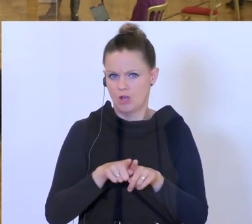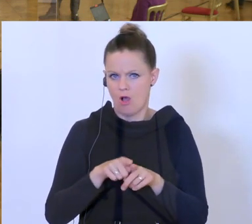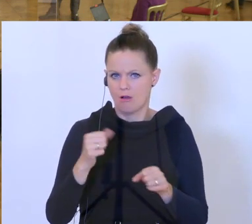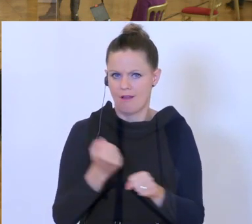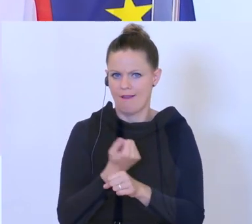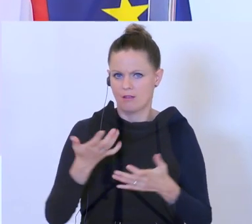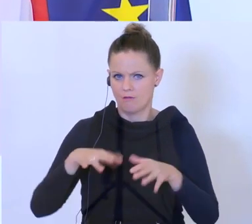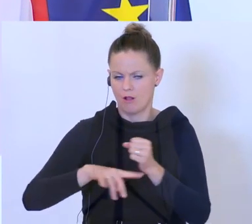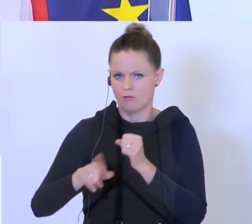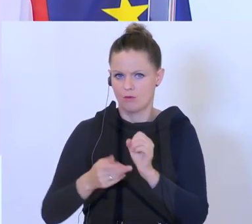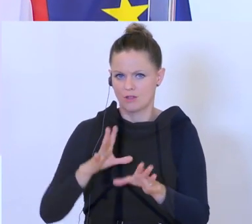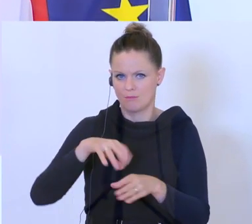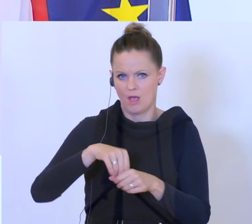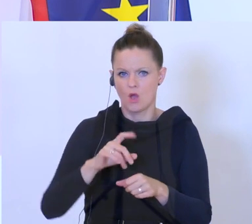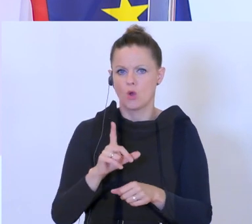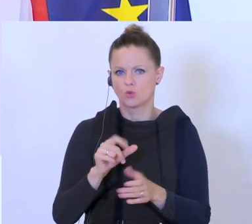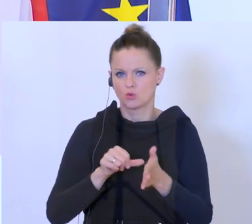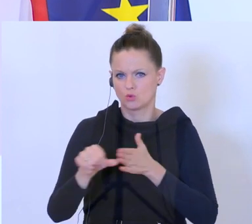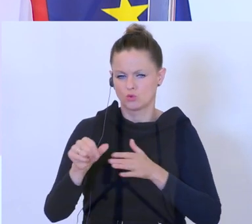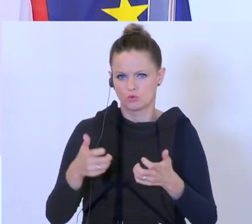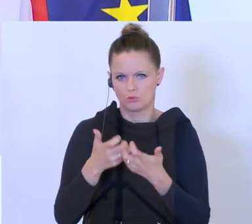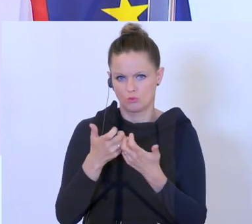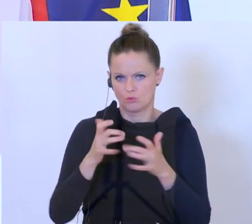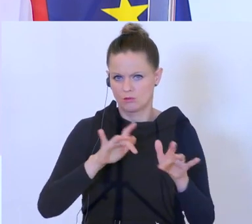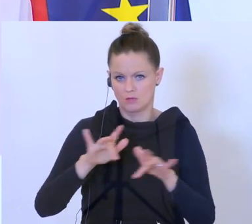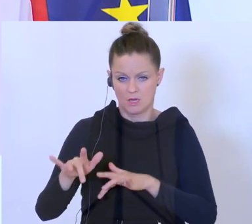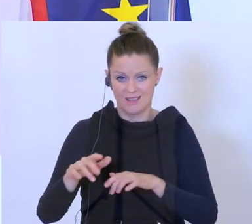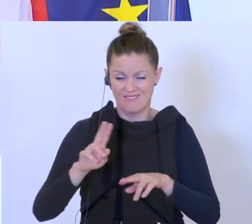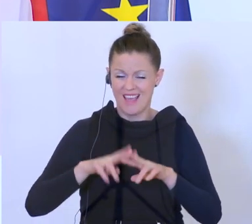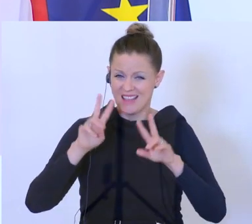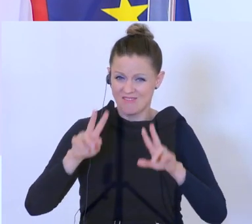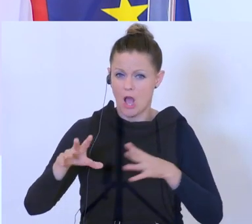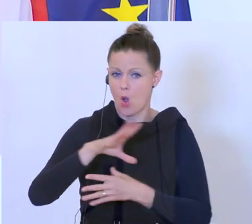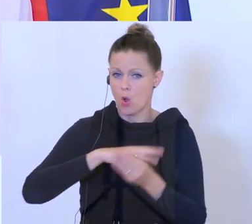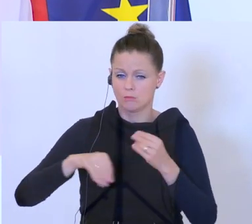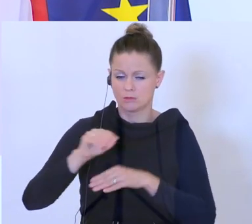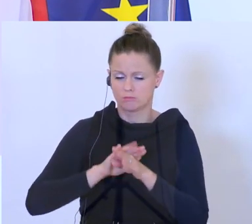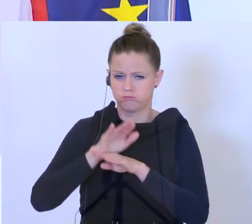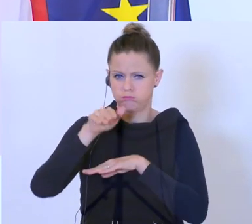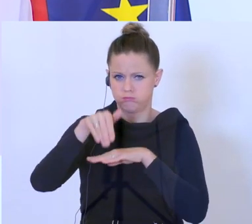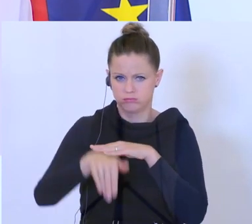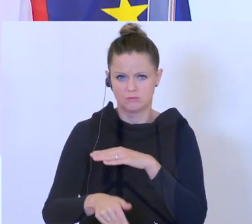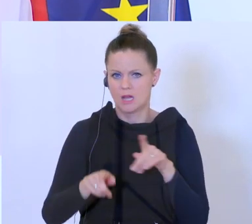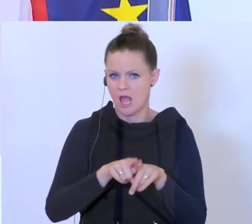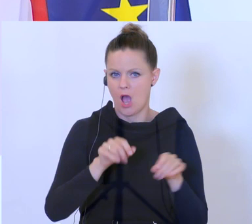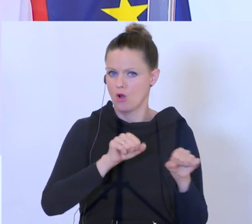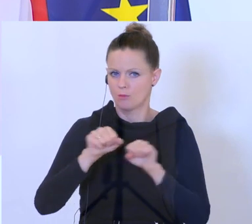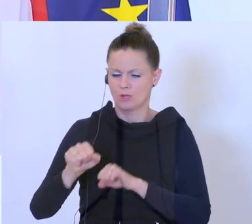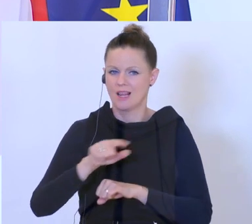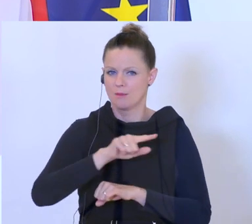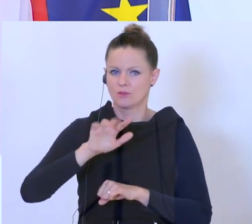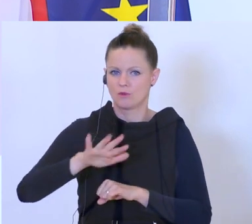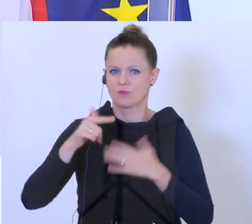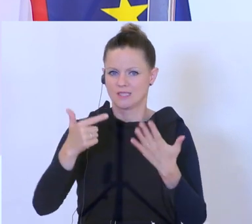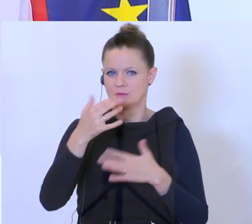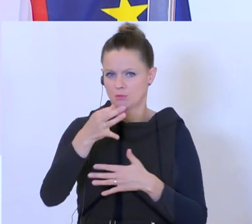Härtefallfonds, aber auch von dem Zuschussprodukt. Also wenn es hier massive Umsatzeinbrüche gegeben hat, dann ist es hier ja auch möglich, dass bis zu 75